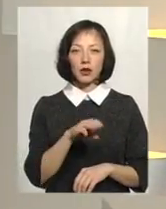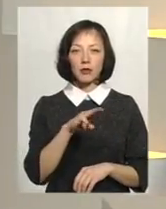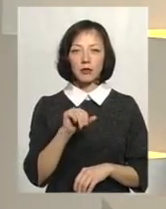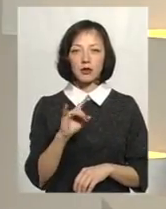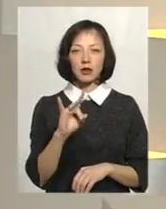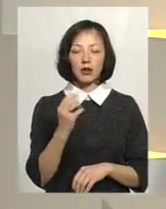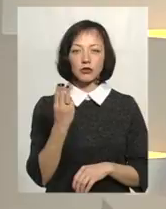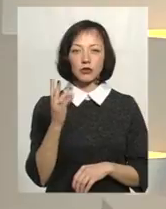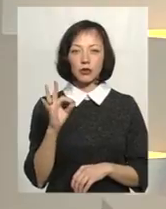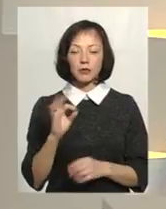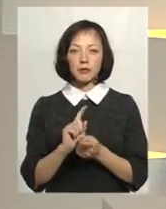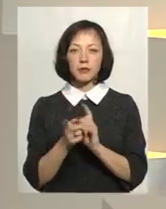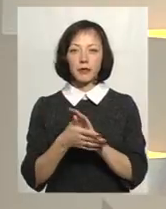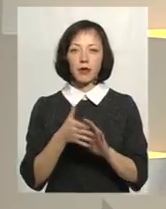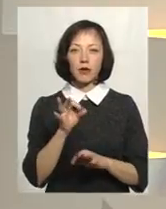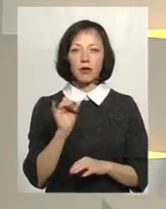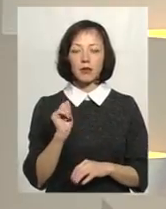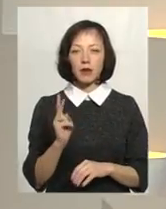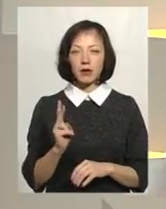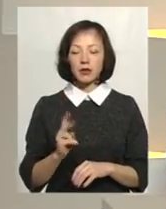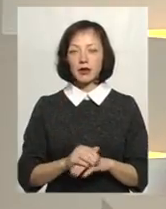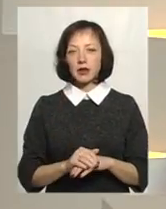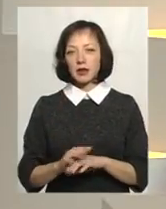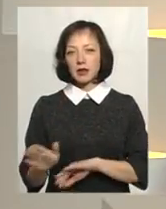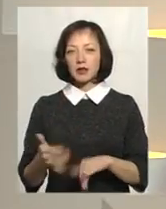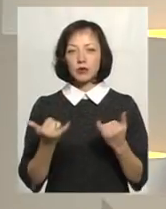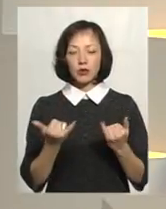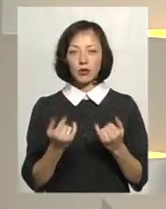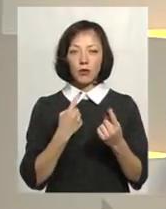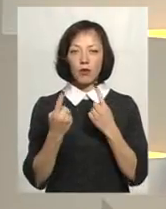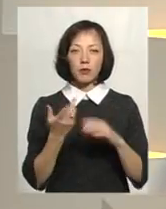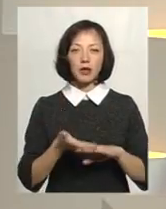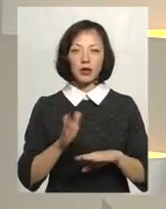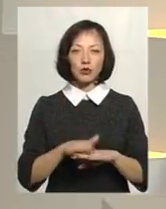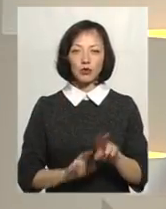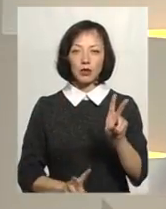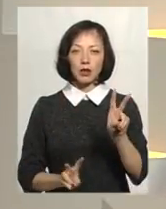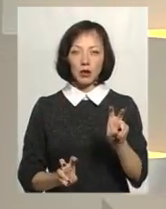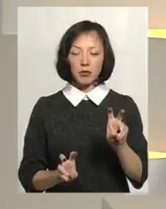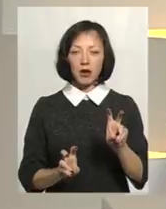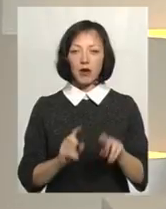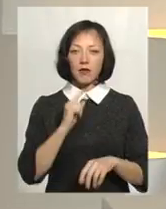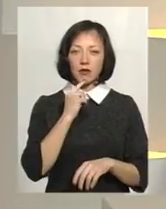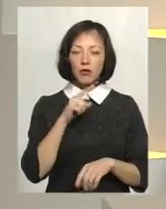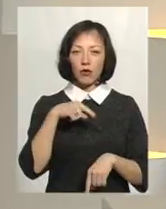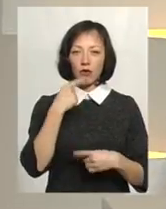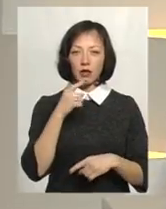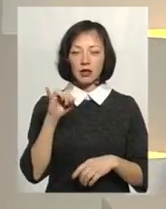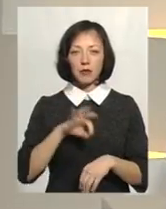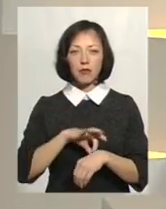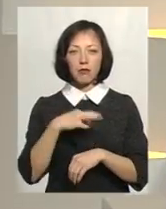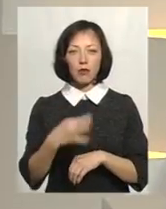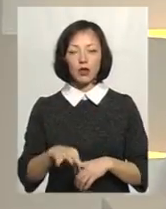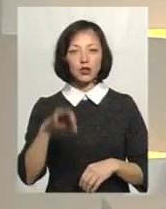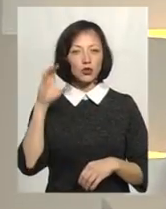сурдок-переклад Ольга Рибак. Сьогодні говоримо на тяжку тему. На цю тему і тяжко говорити, і боляче